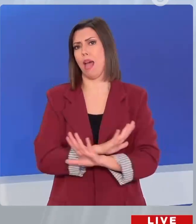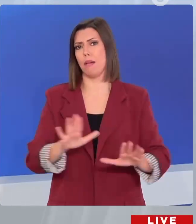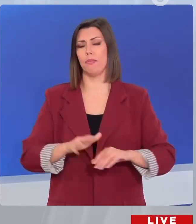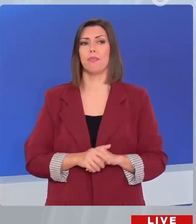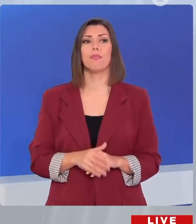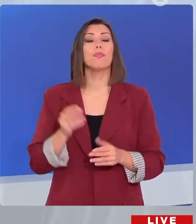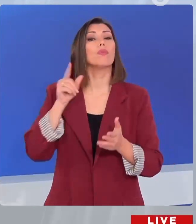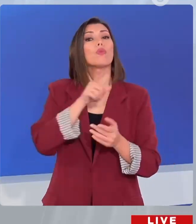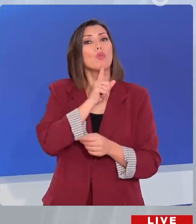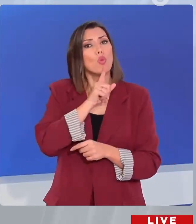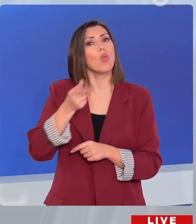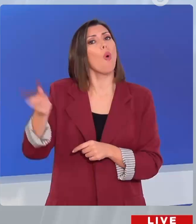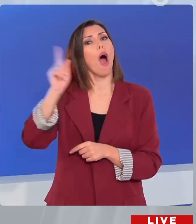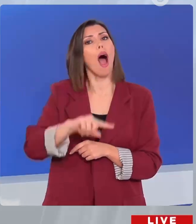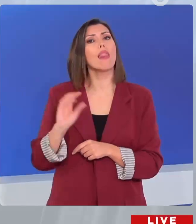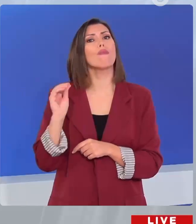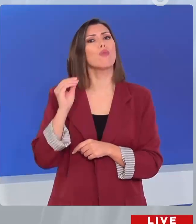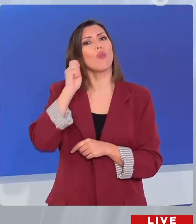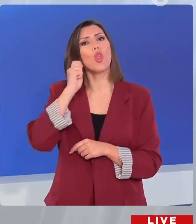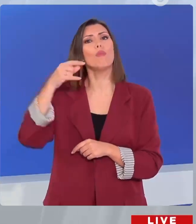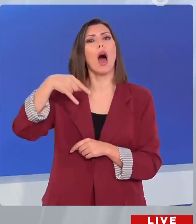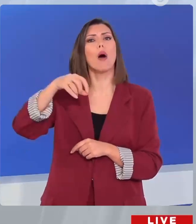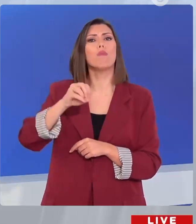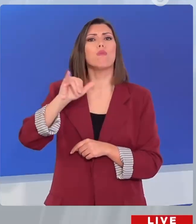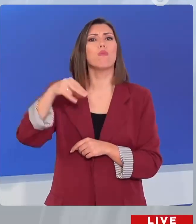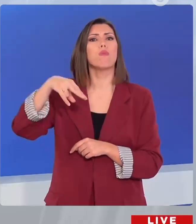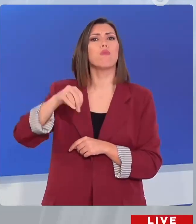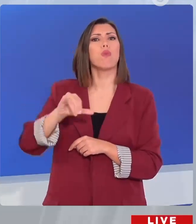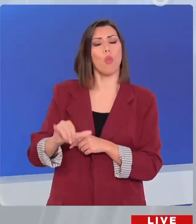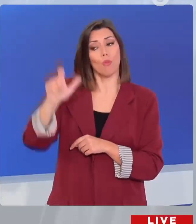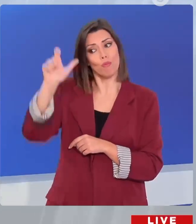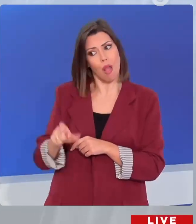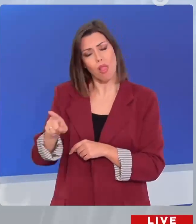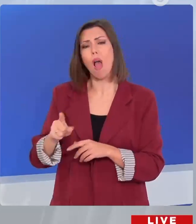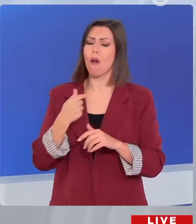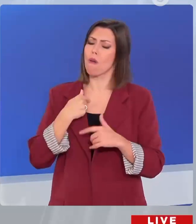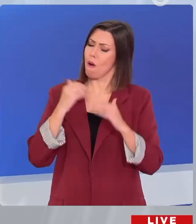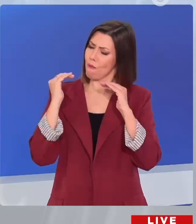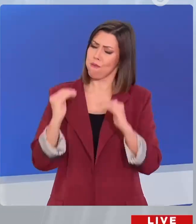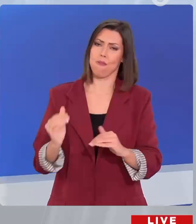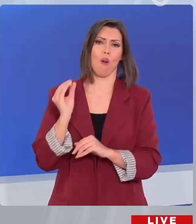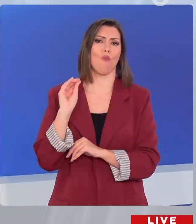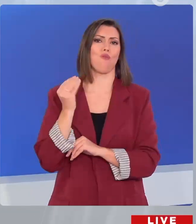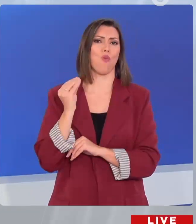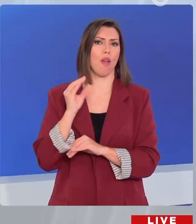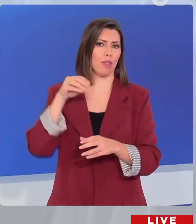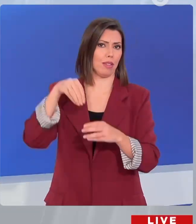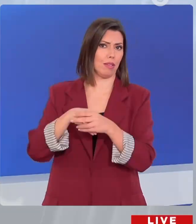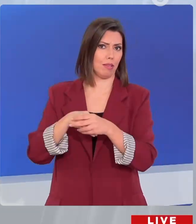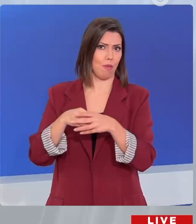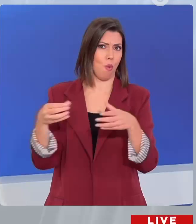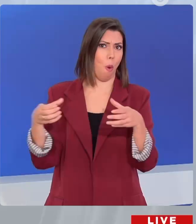βουλευτής του Βιωτίας στην κοινοβουλευτική ομάδα. Θα έλεγα με έναν